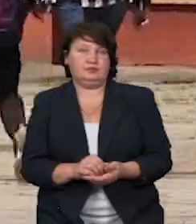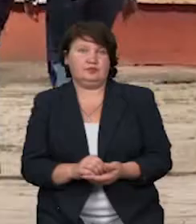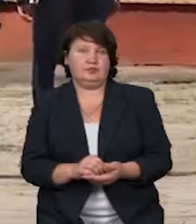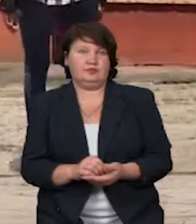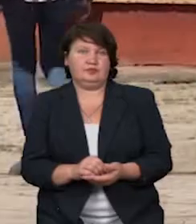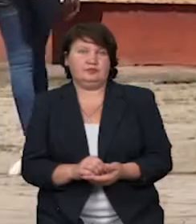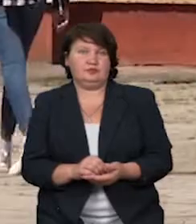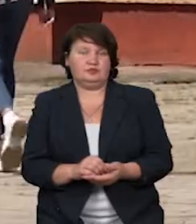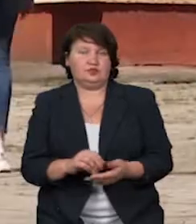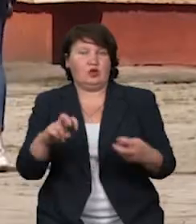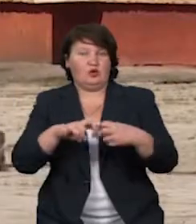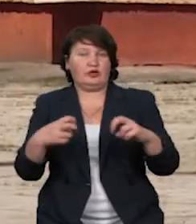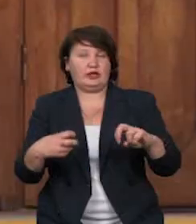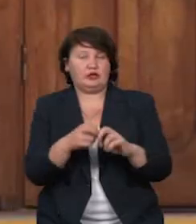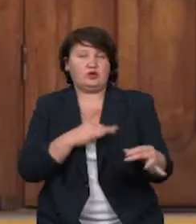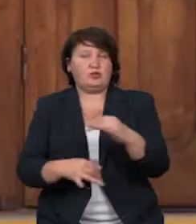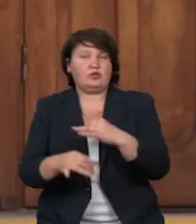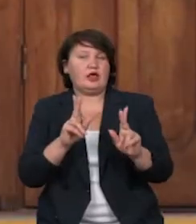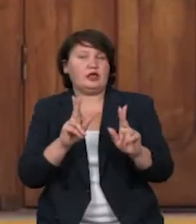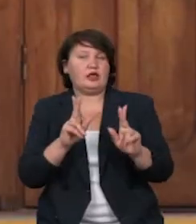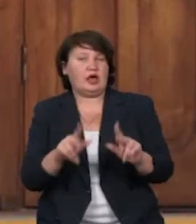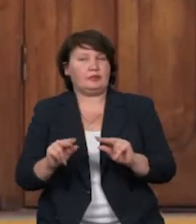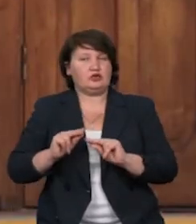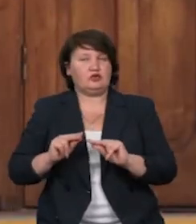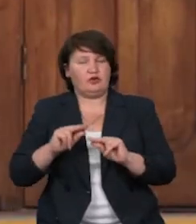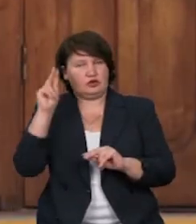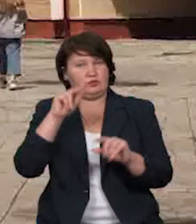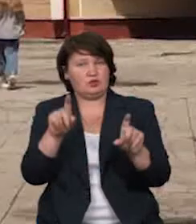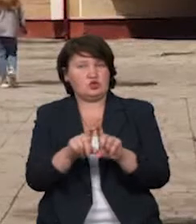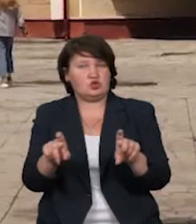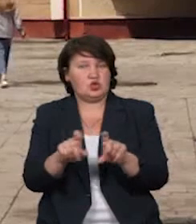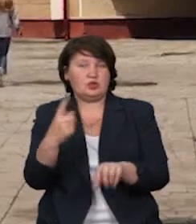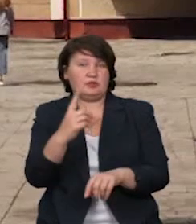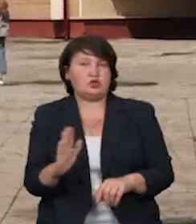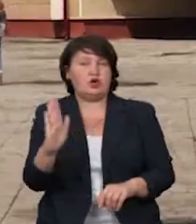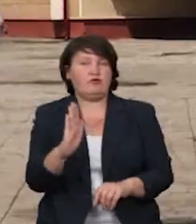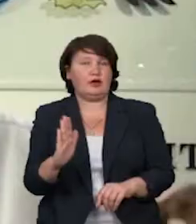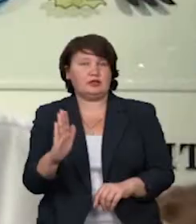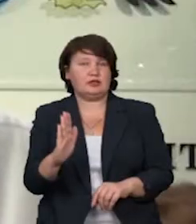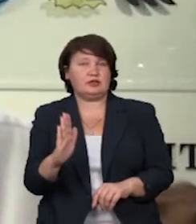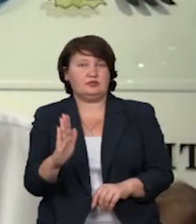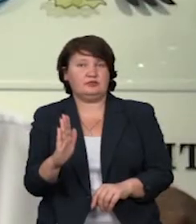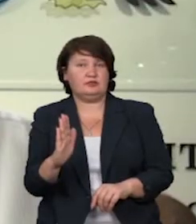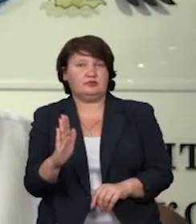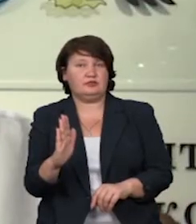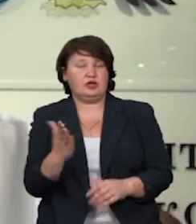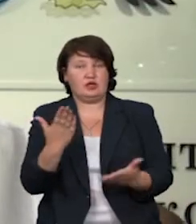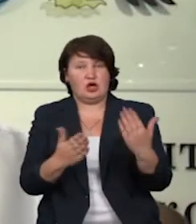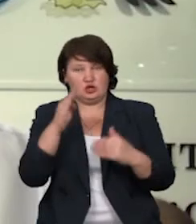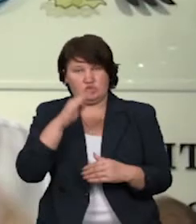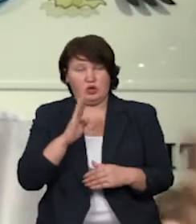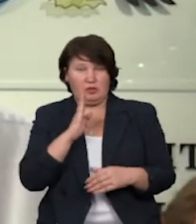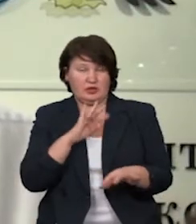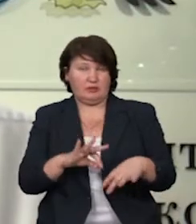У Франківську обговорили, як працюватимуть навчальні заклади з 1 вересня. Якщо батьки приводять